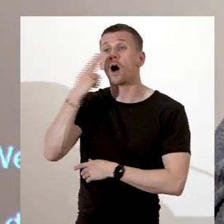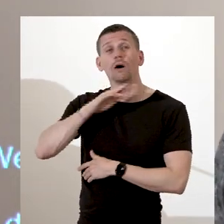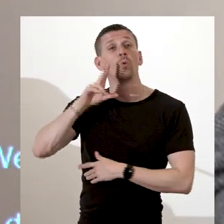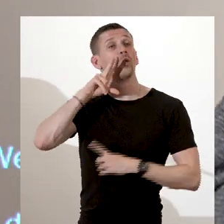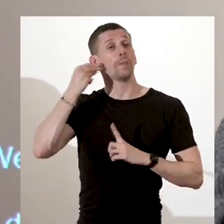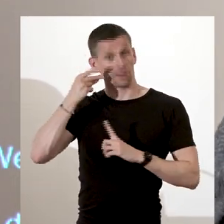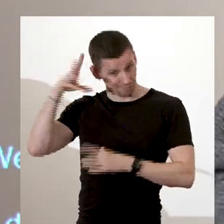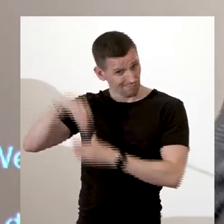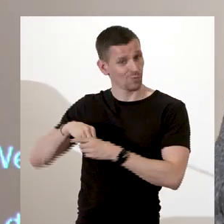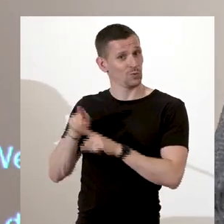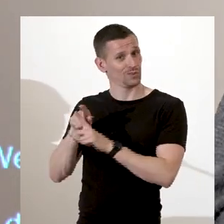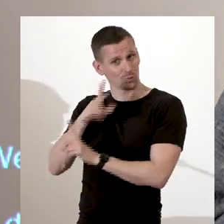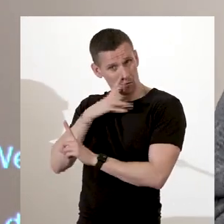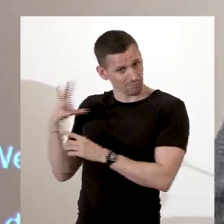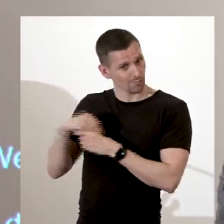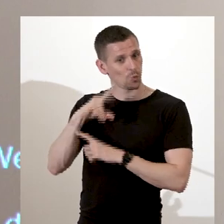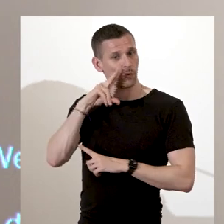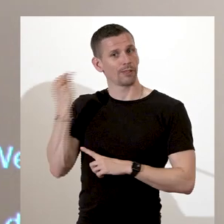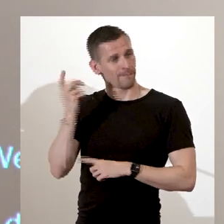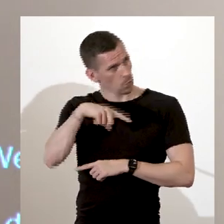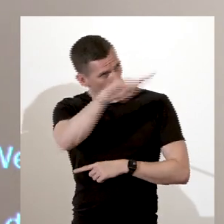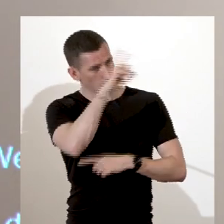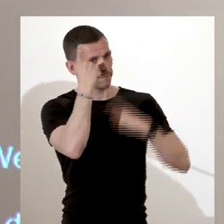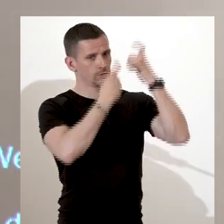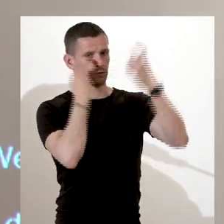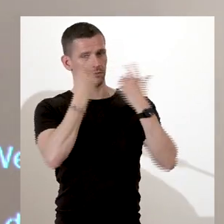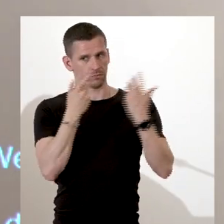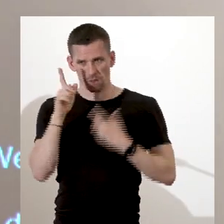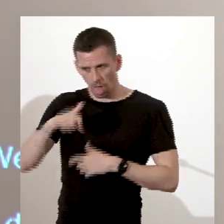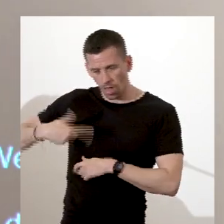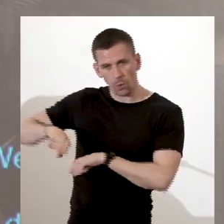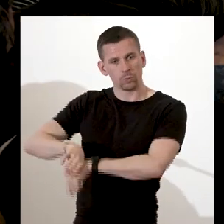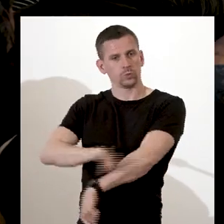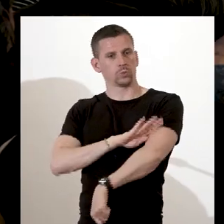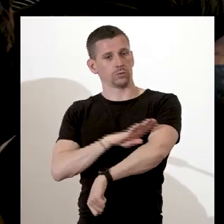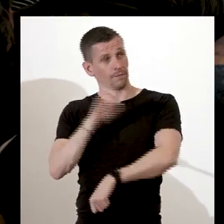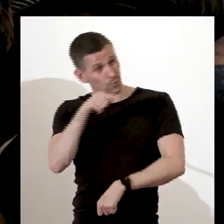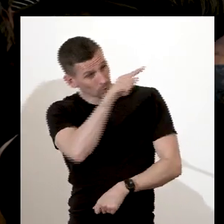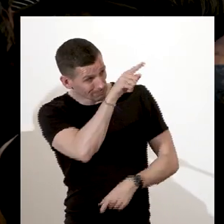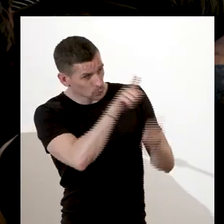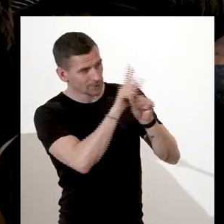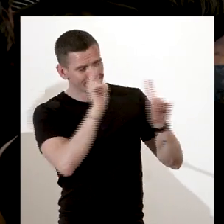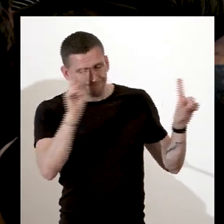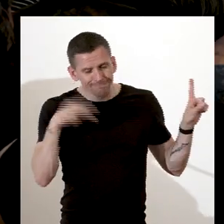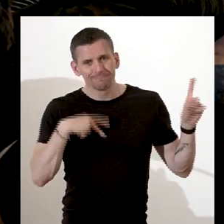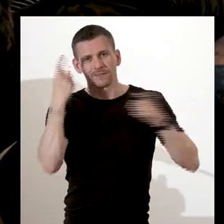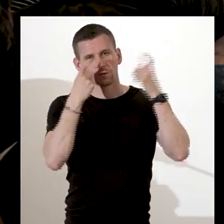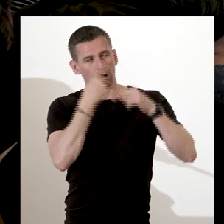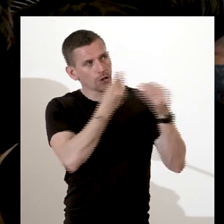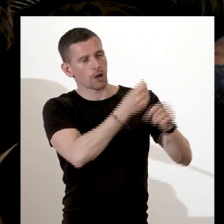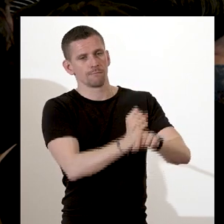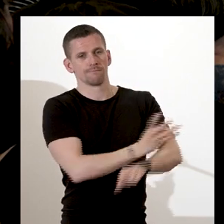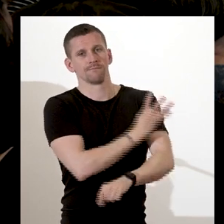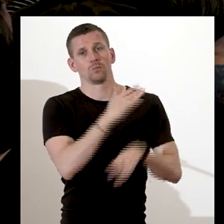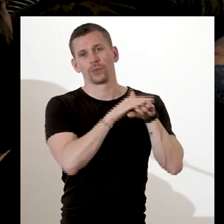sont doués de raisons, doués de sentiments, vous devrez l'être aussi. Donc le discours, si vous voulez, la phrase va circuler